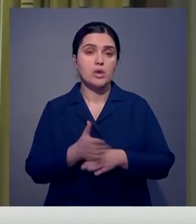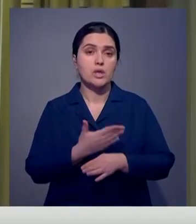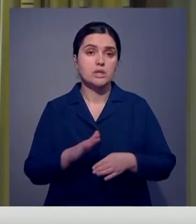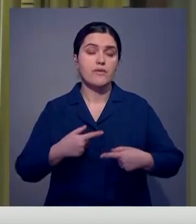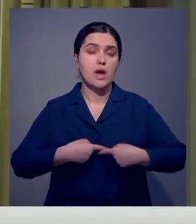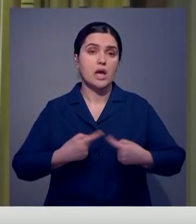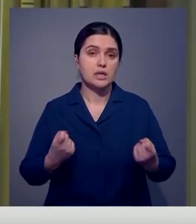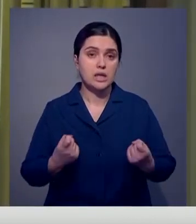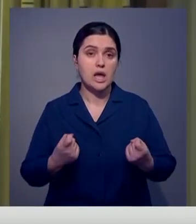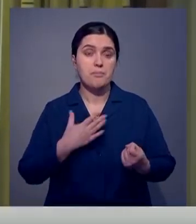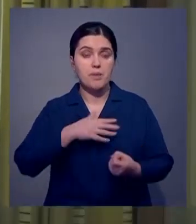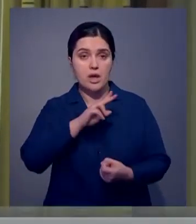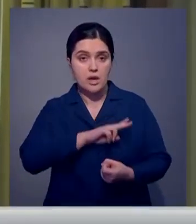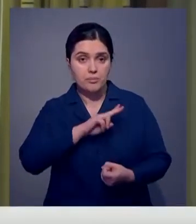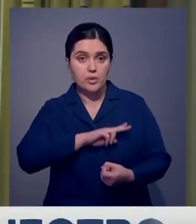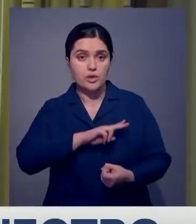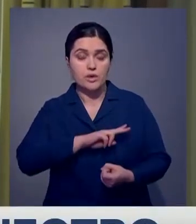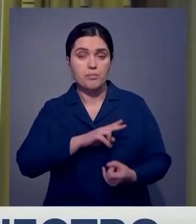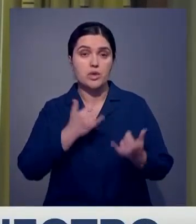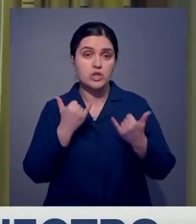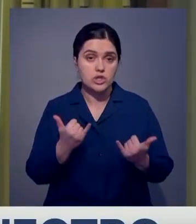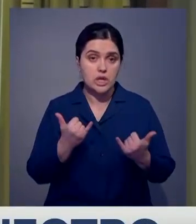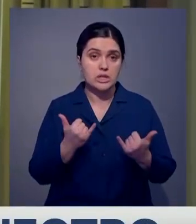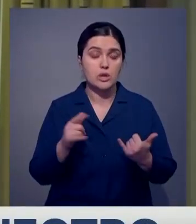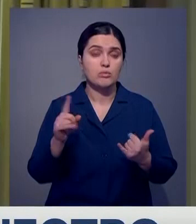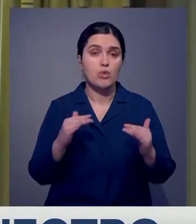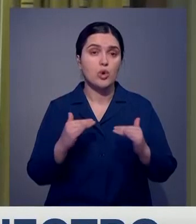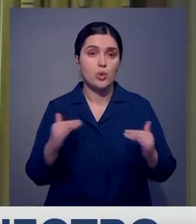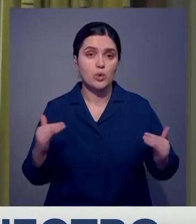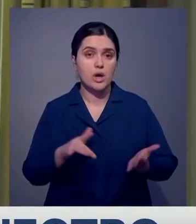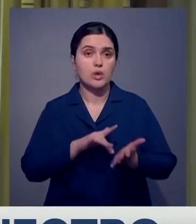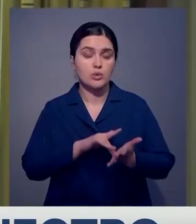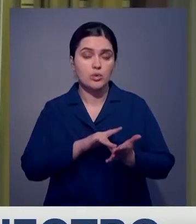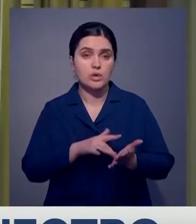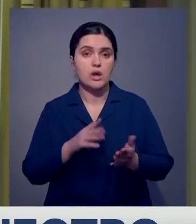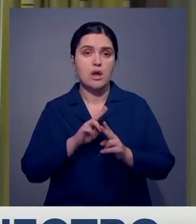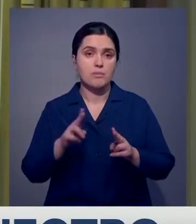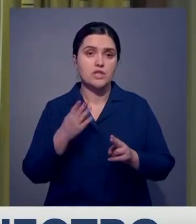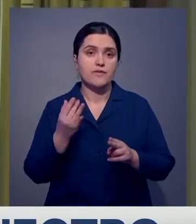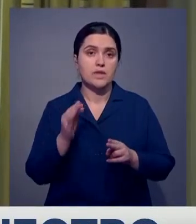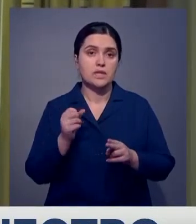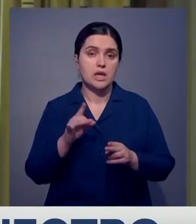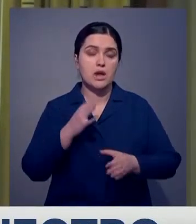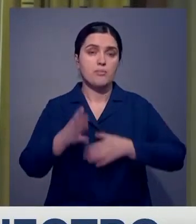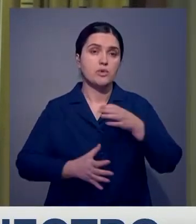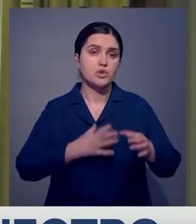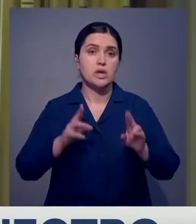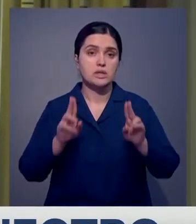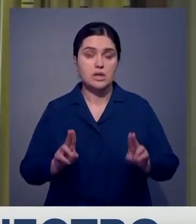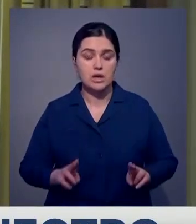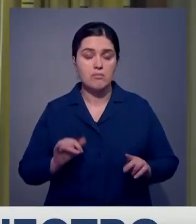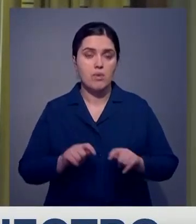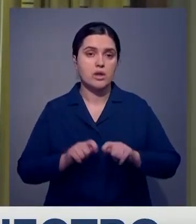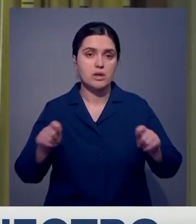отелей. Мы работаем над этим сейчас. Суть в том, чтобы уровень туризма соответствовал и швейцарским, и международным стандартам и позволял